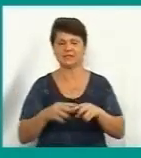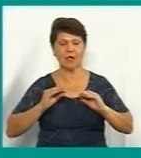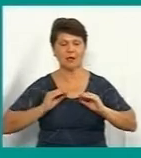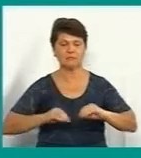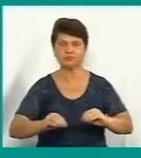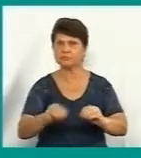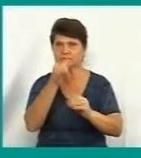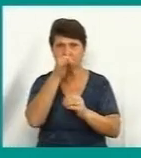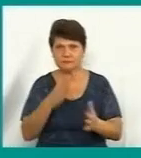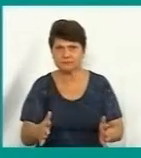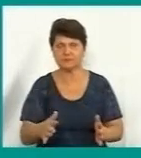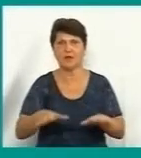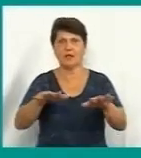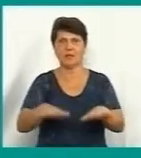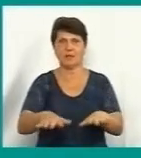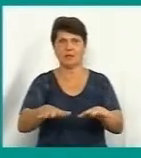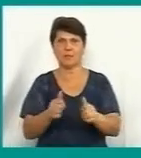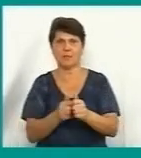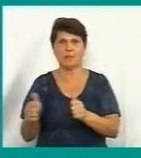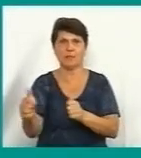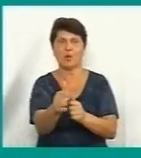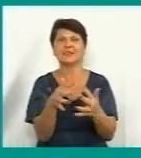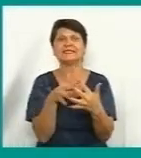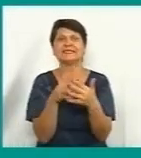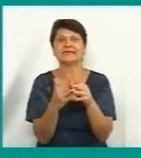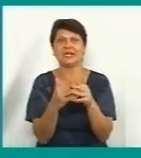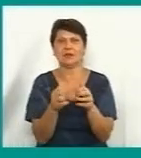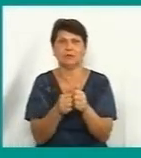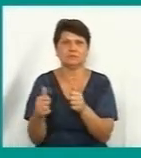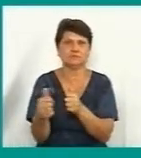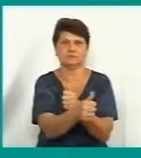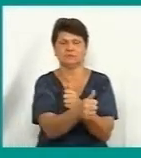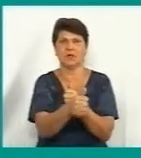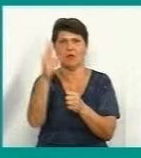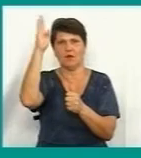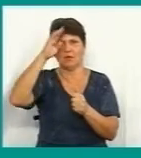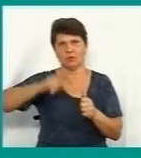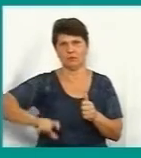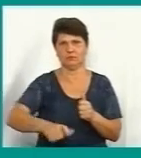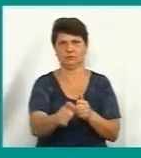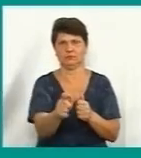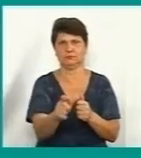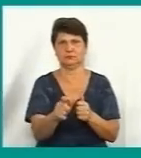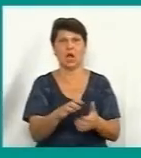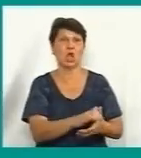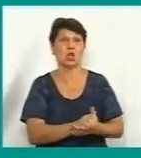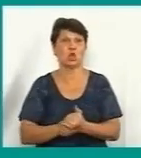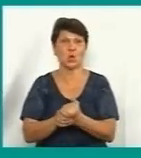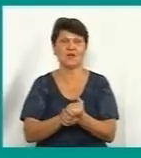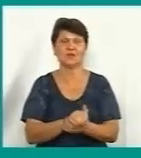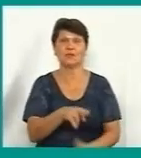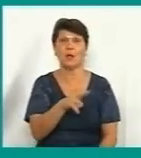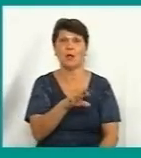діяльності. Ділянка розташована поза межами населених пунктів, поза межами впливу на водозабори. Товариство Подільський